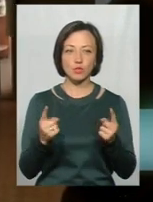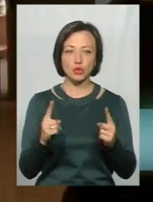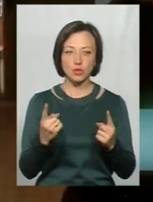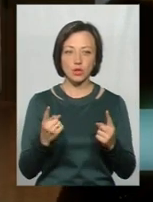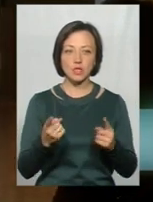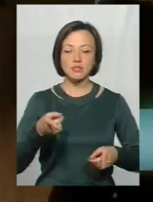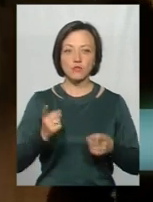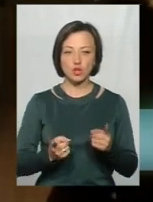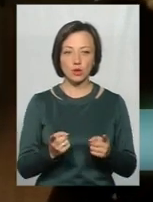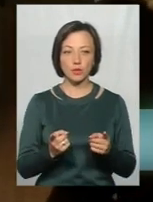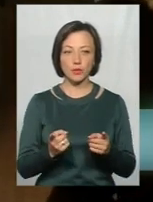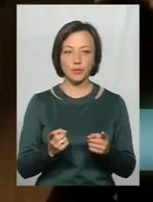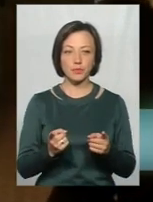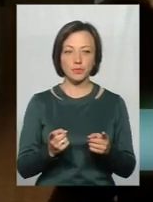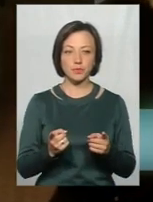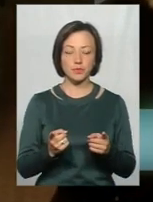звичайно,